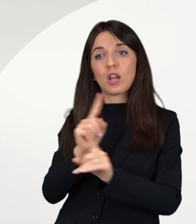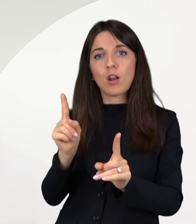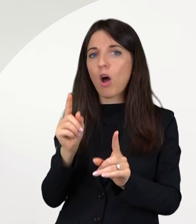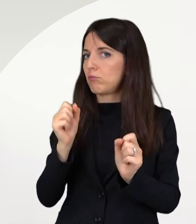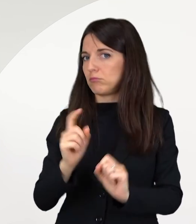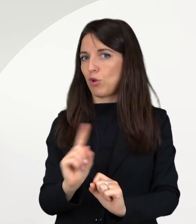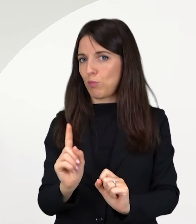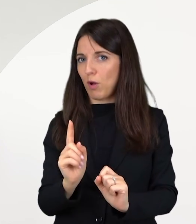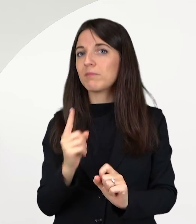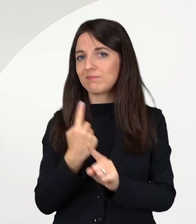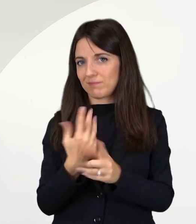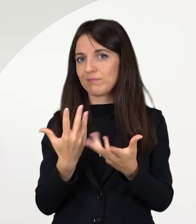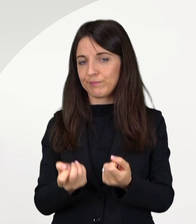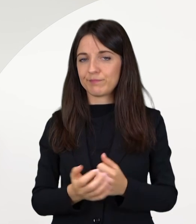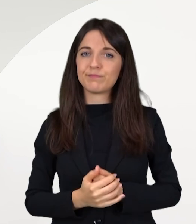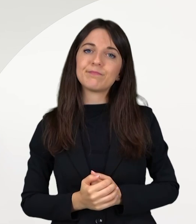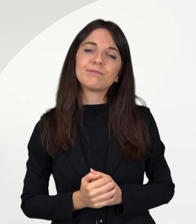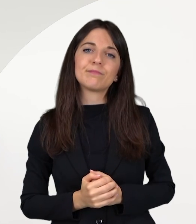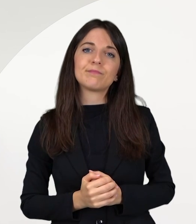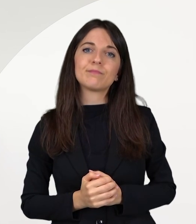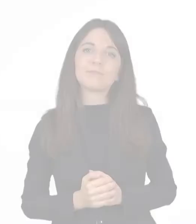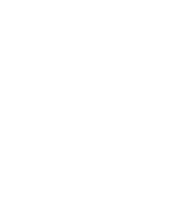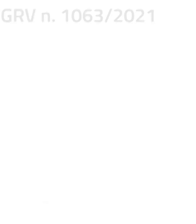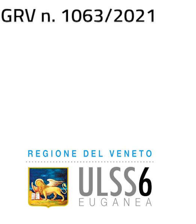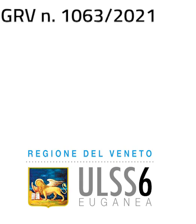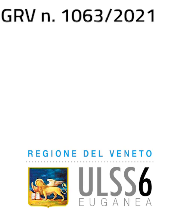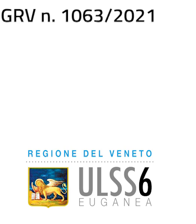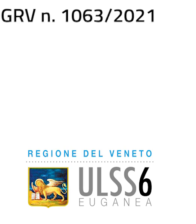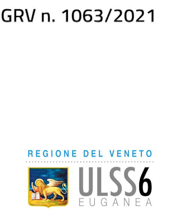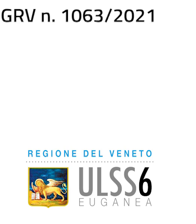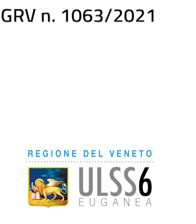negati per esigenze di servizio.